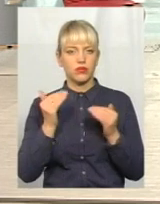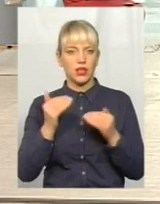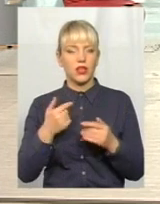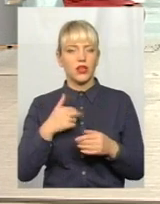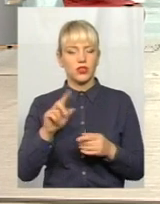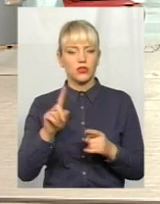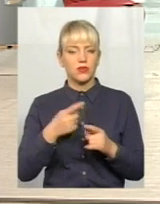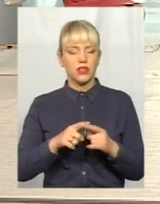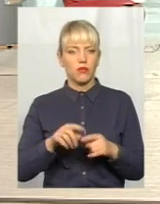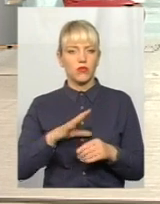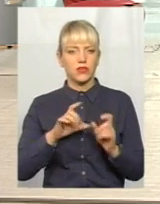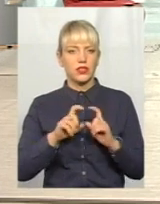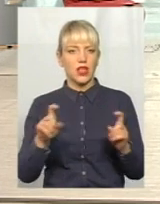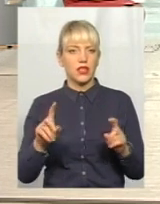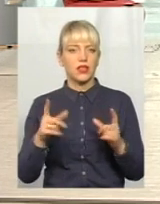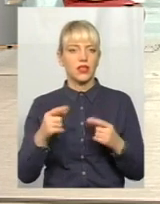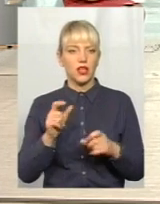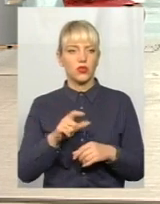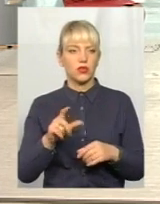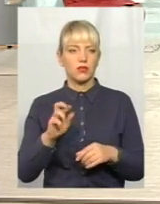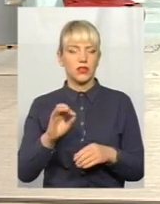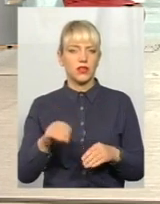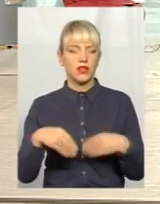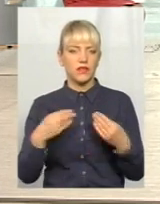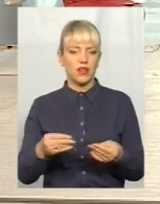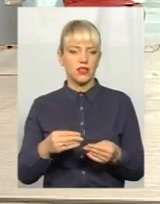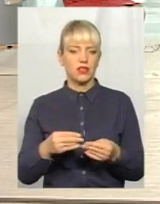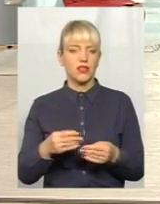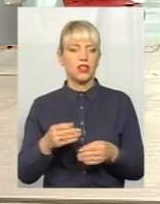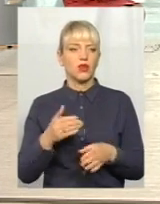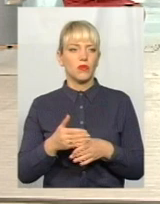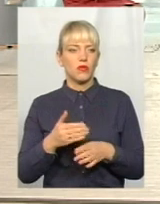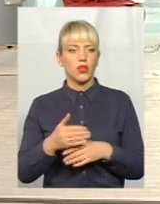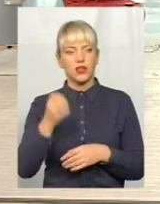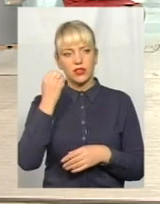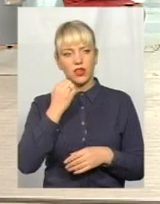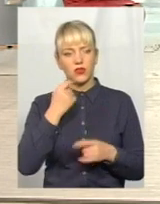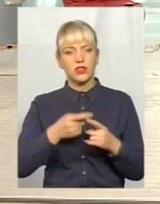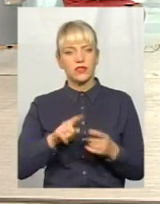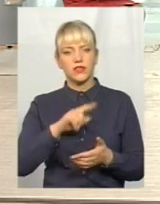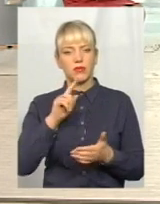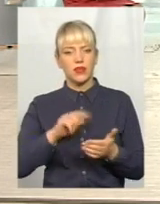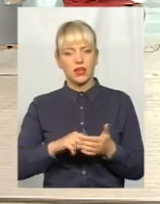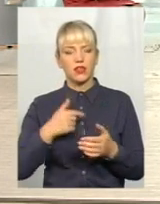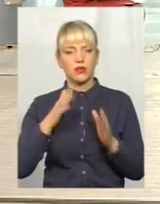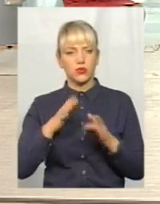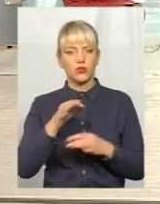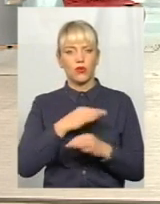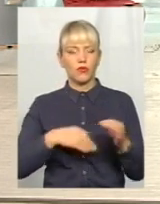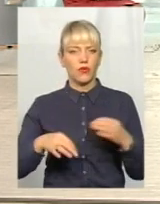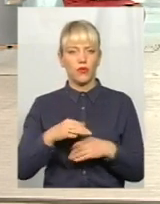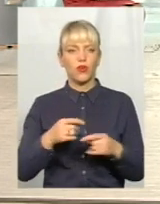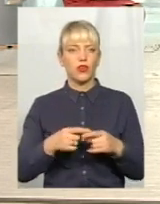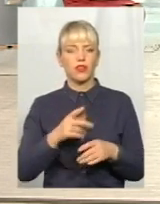це був також, ми вам дякуємо. Ці всі питання, я думаю, що будуть обговорені,